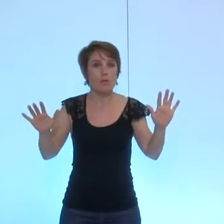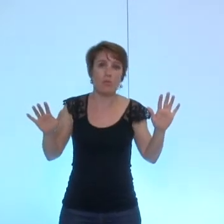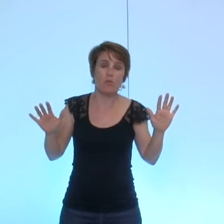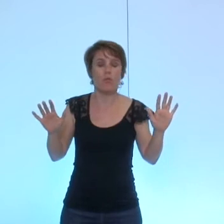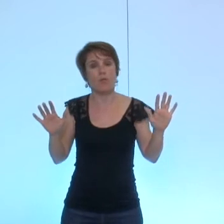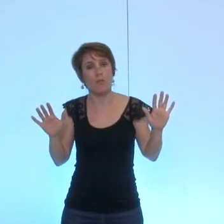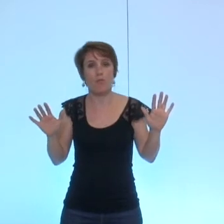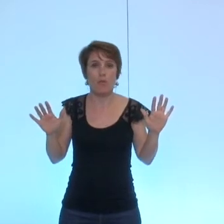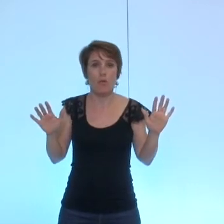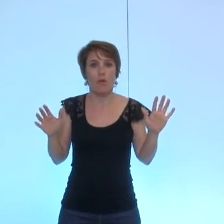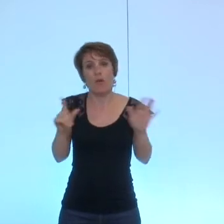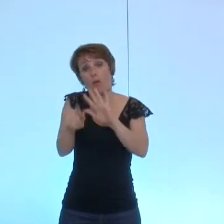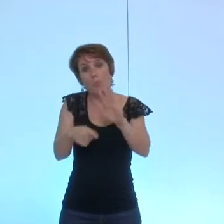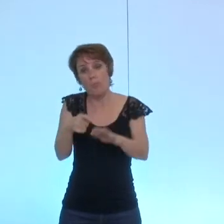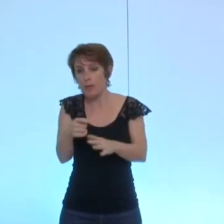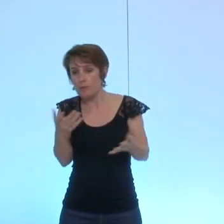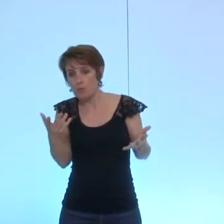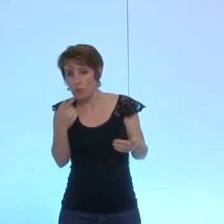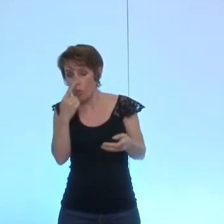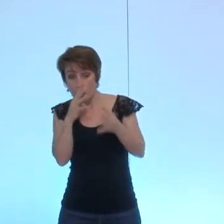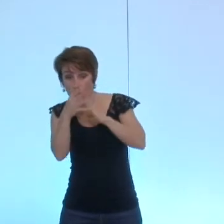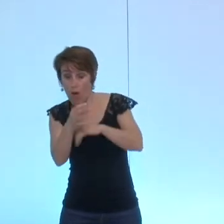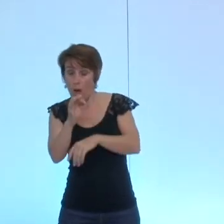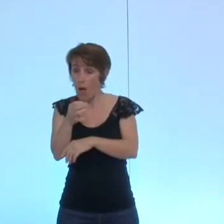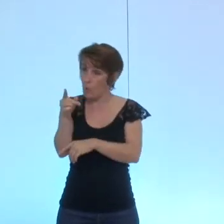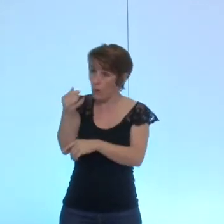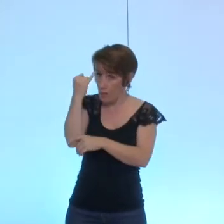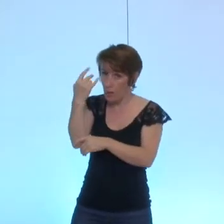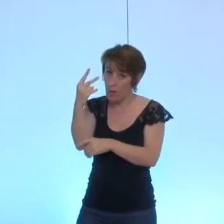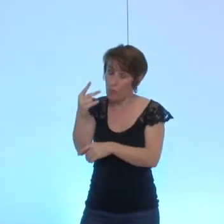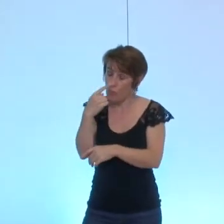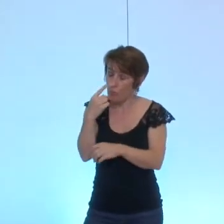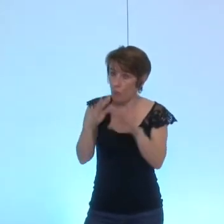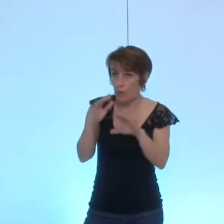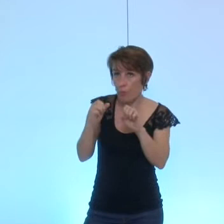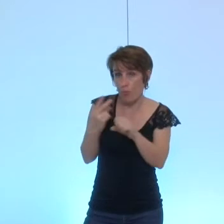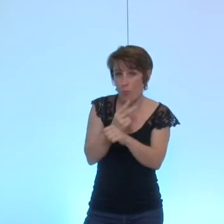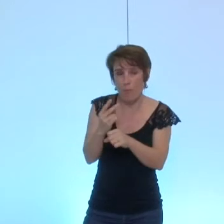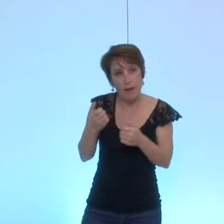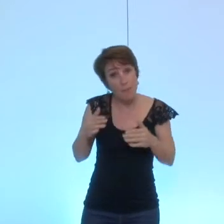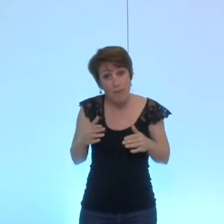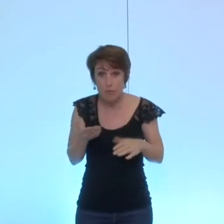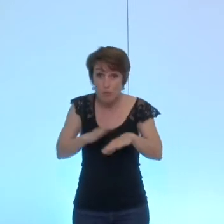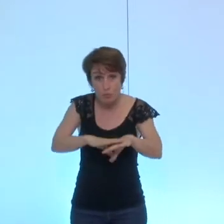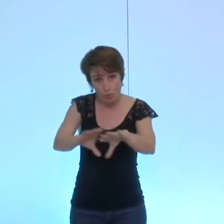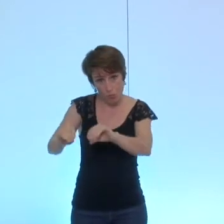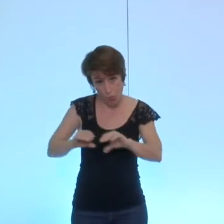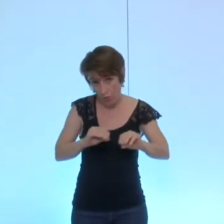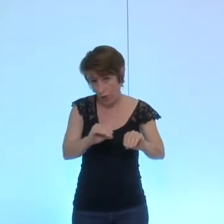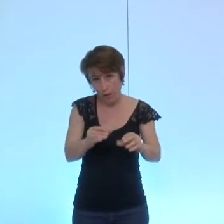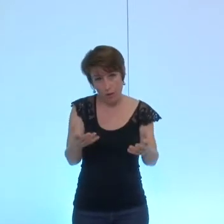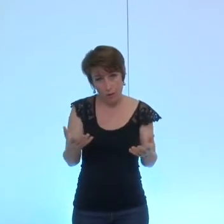même si a priori comme ça on pourrait se dire que l'idée pourrait être séduisante la réalité est que cette idée est être